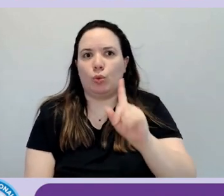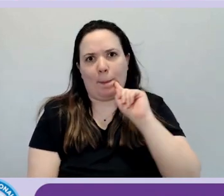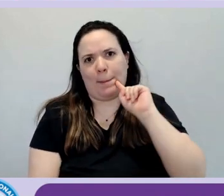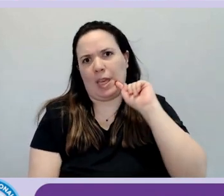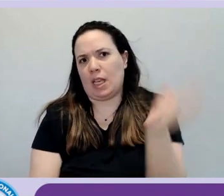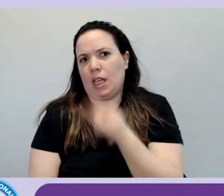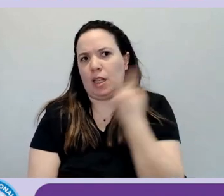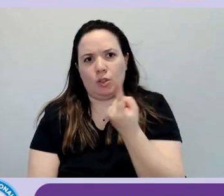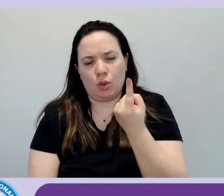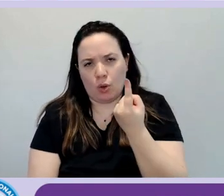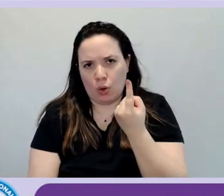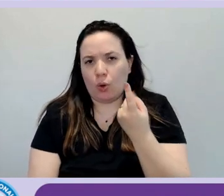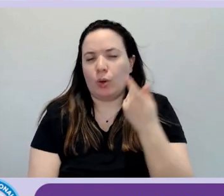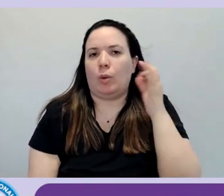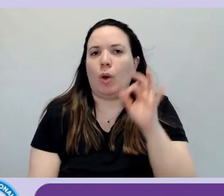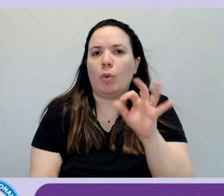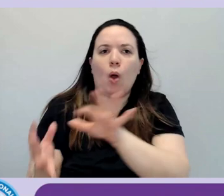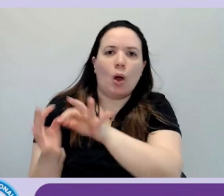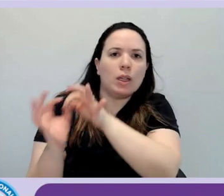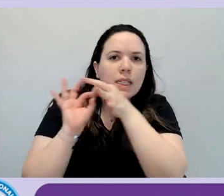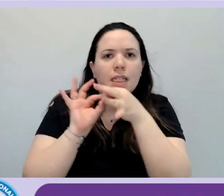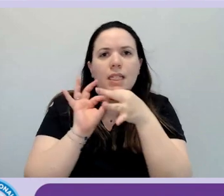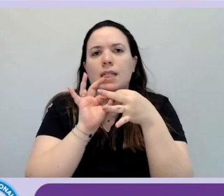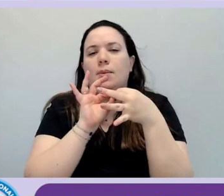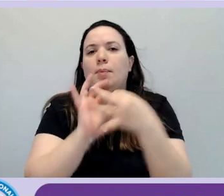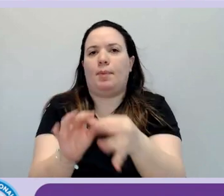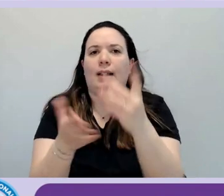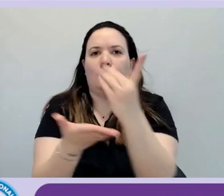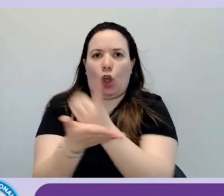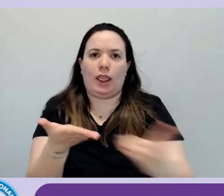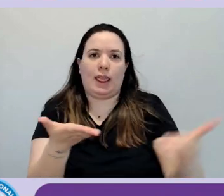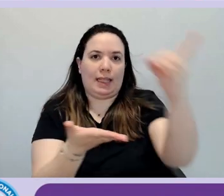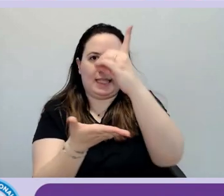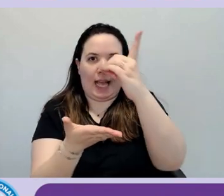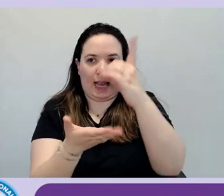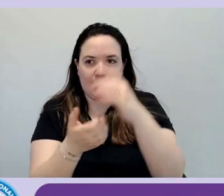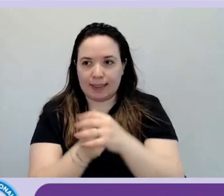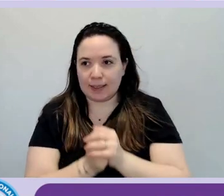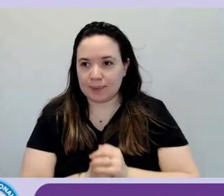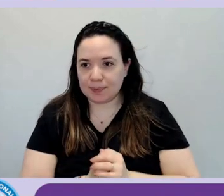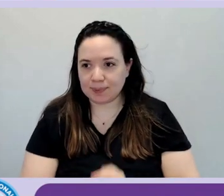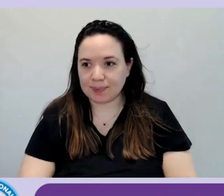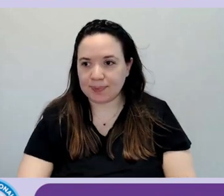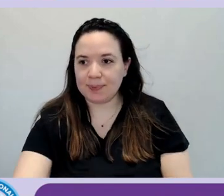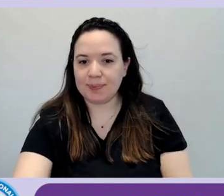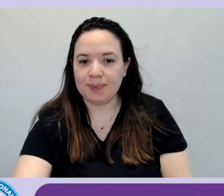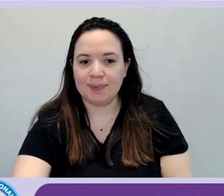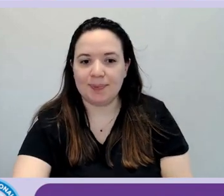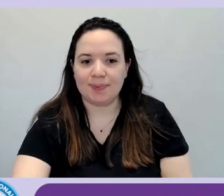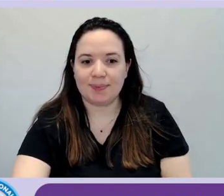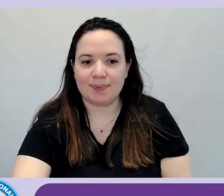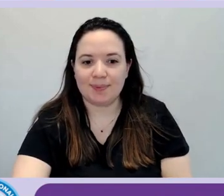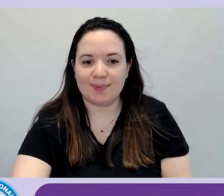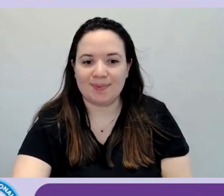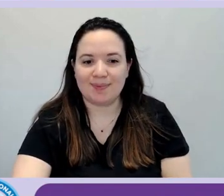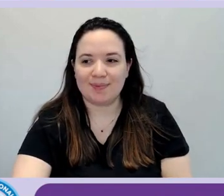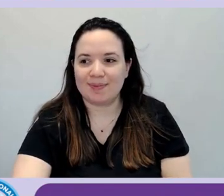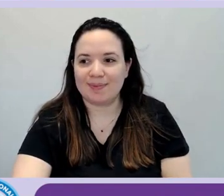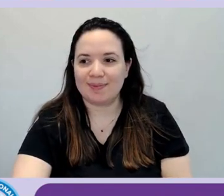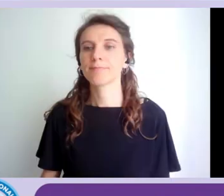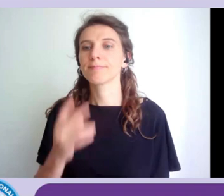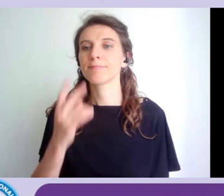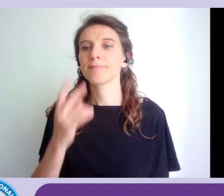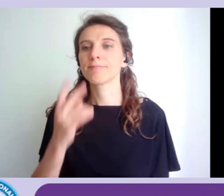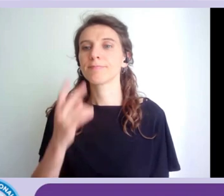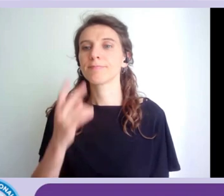che fanno che hanno impatto sulla parte di design e avete visto norme uni cos'è uni anche qui